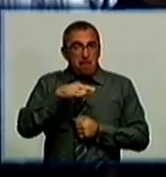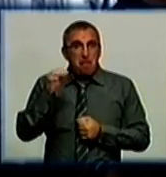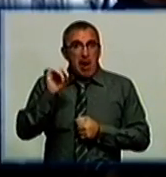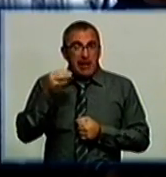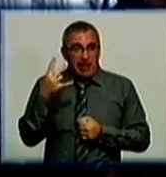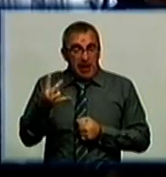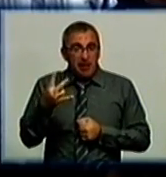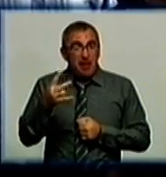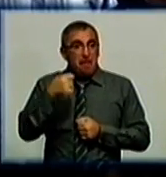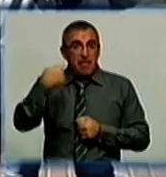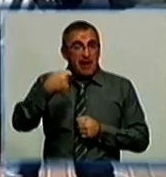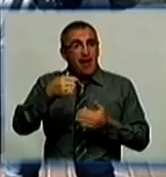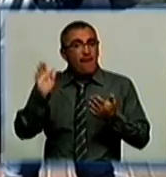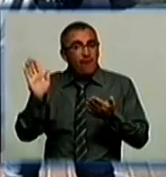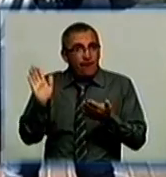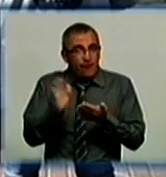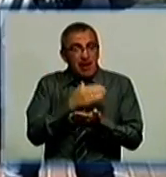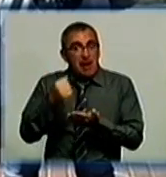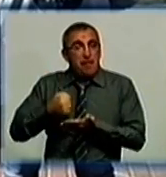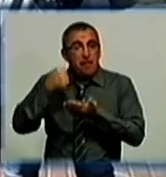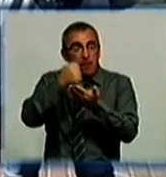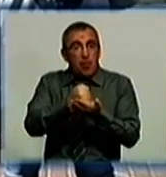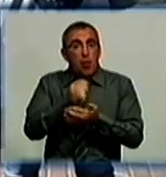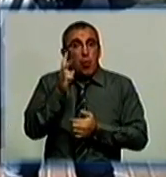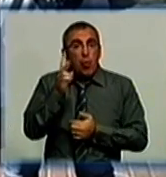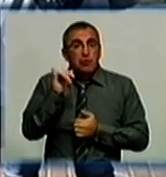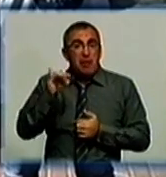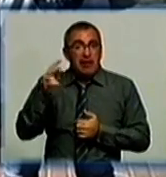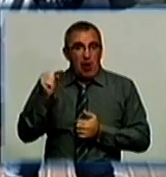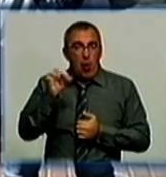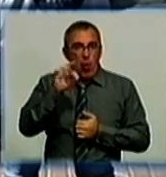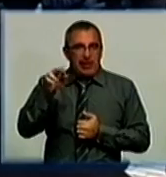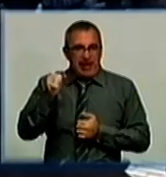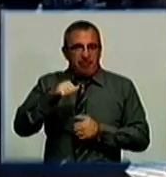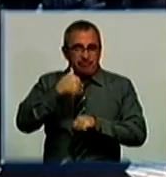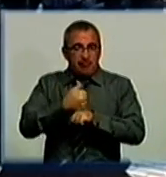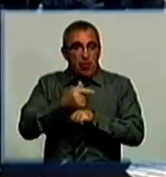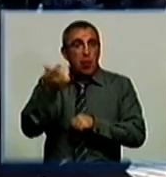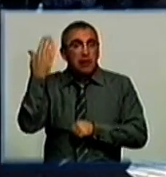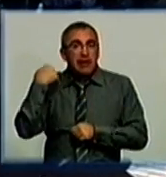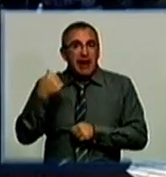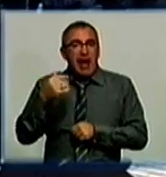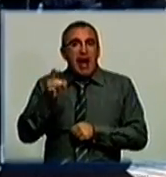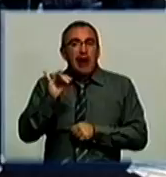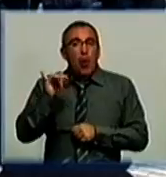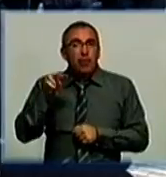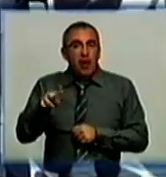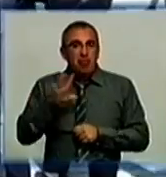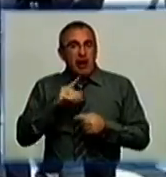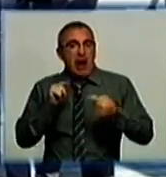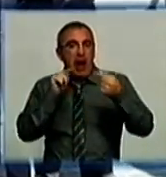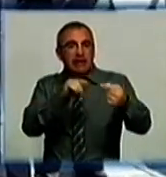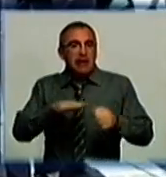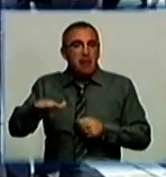аби президент відмінив указ про призначення Сергія Кузьменка головою ОДА. Головна причина – він колишній регіонал та брав участь у антимайданівських